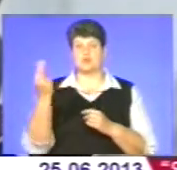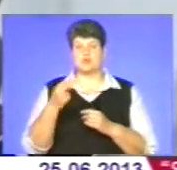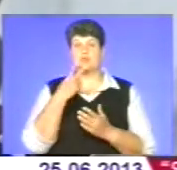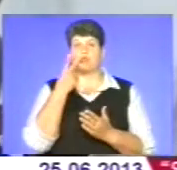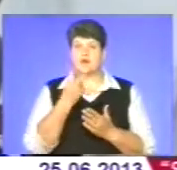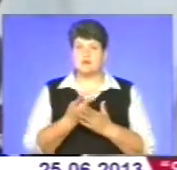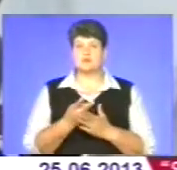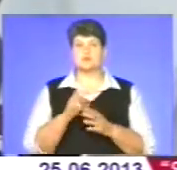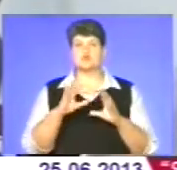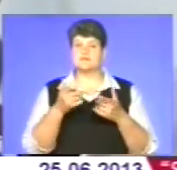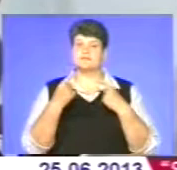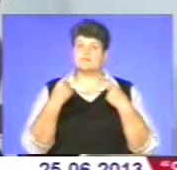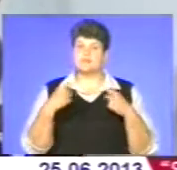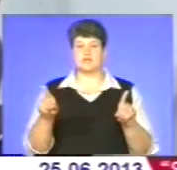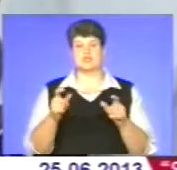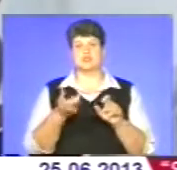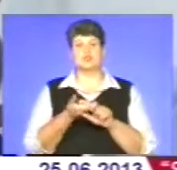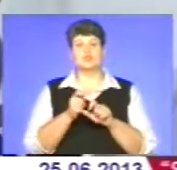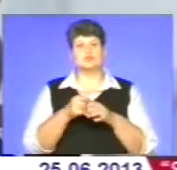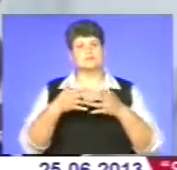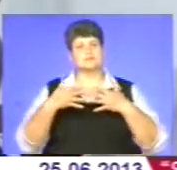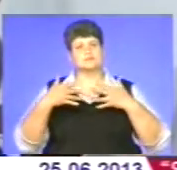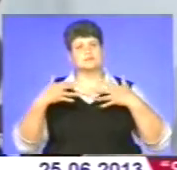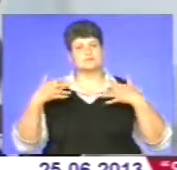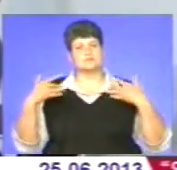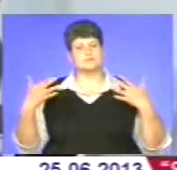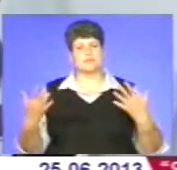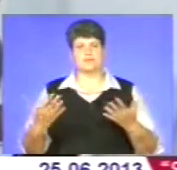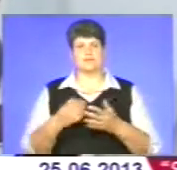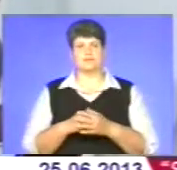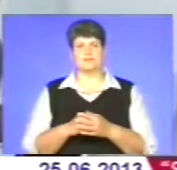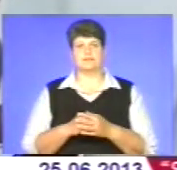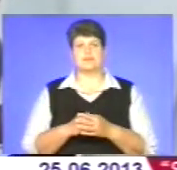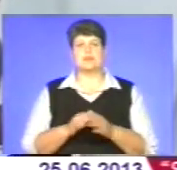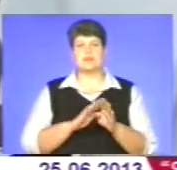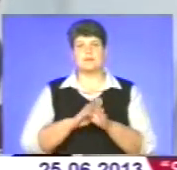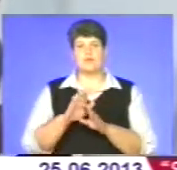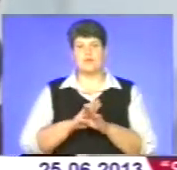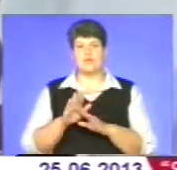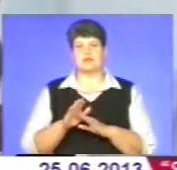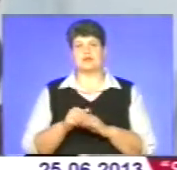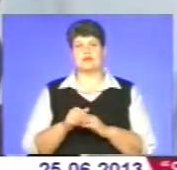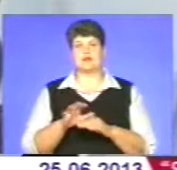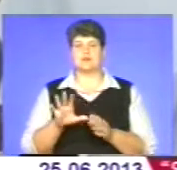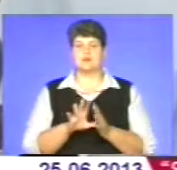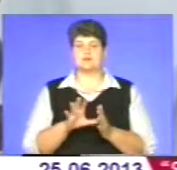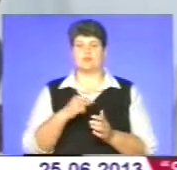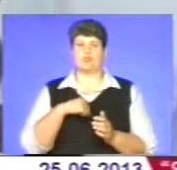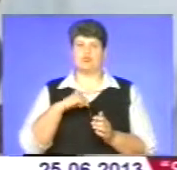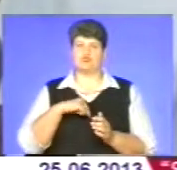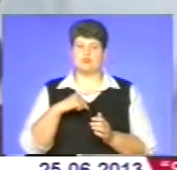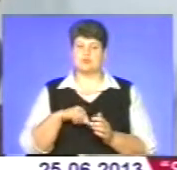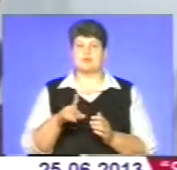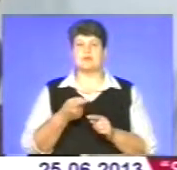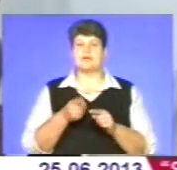світ не такий. Світ дуже багатошаровий, багатогранний. Він наповнений певними емоціями, почуттями. І ті